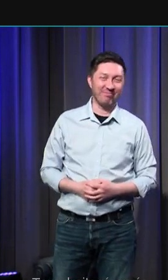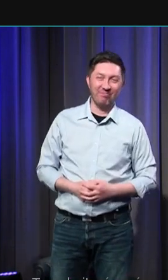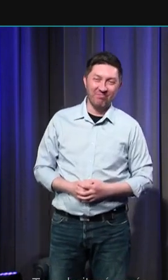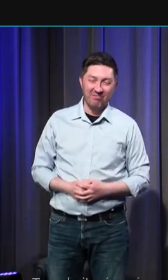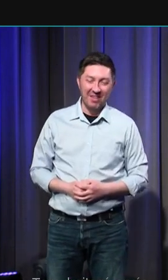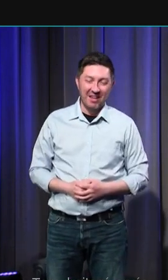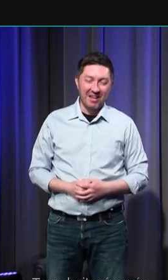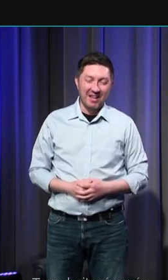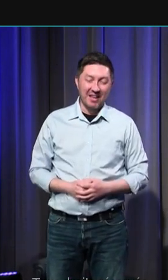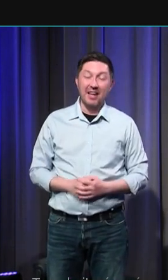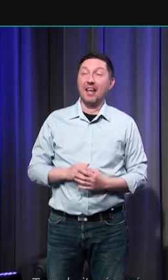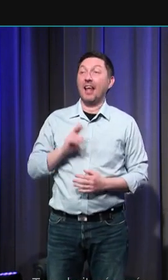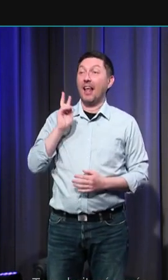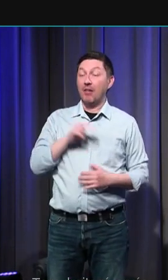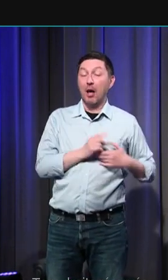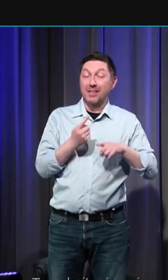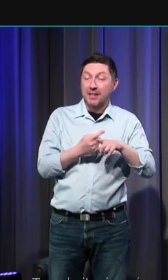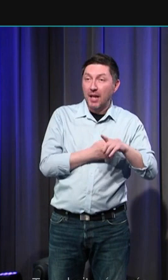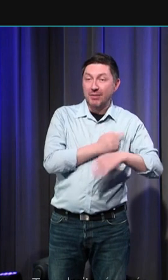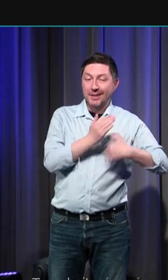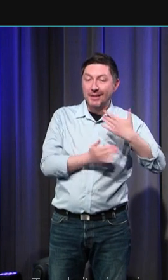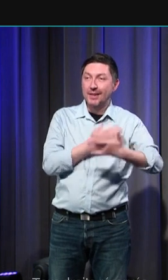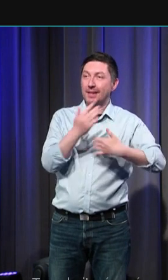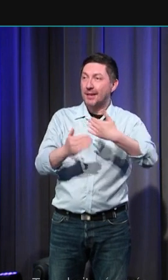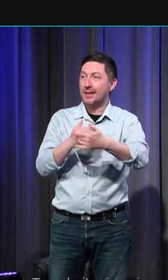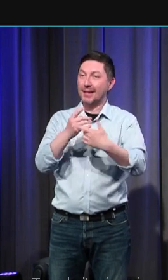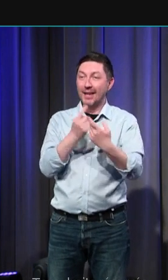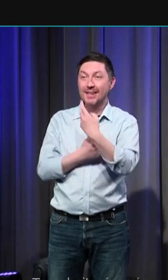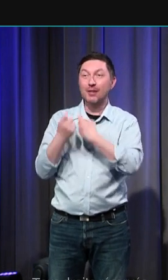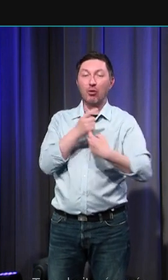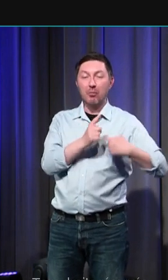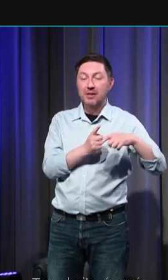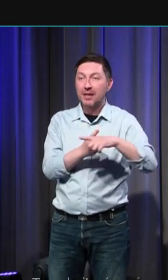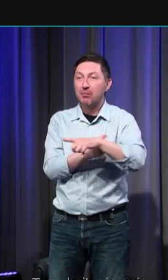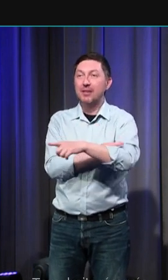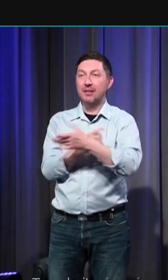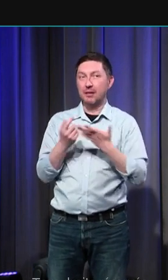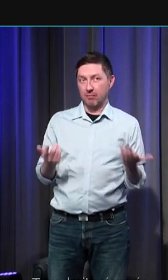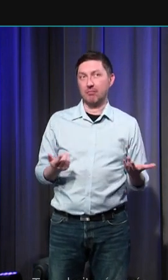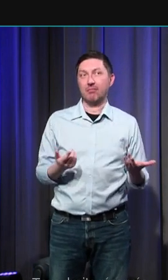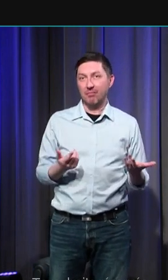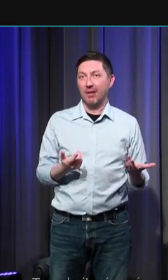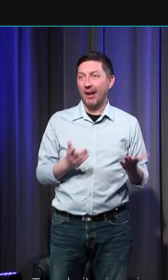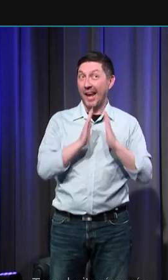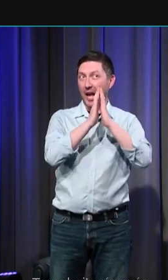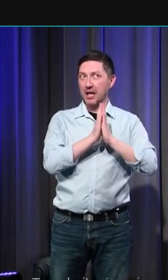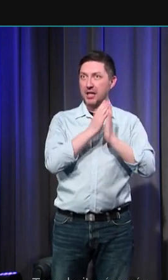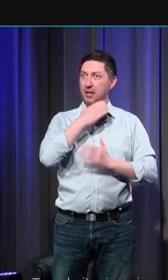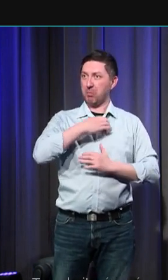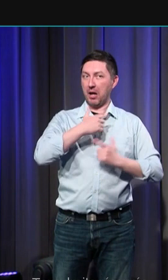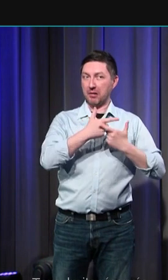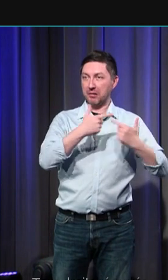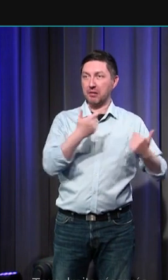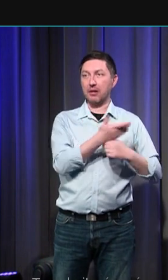plus à mesure qu'on avance dans le temps, l'emprise de la parole des gens d'église est malgré tout ou quand même